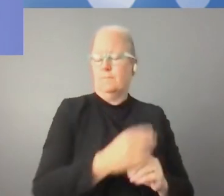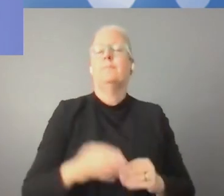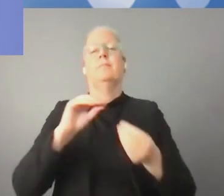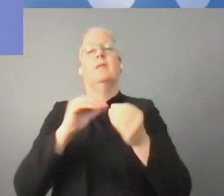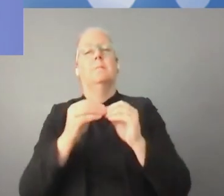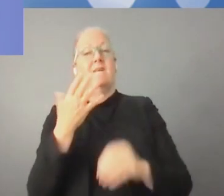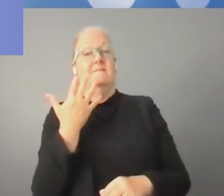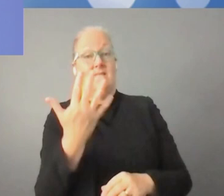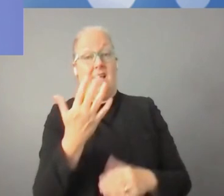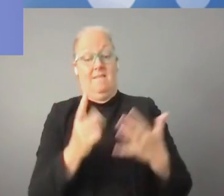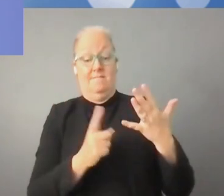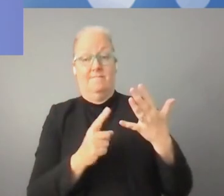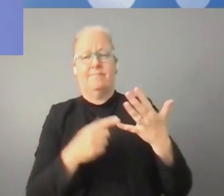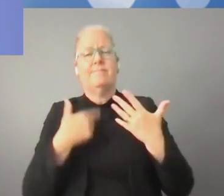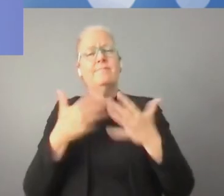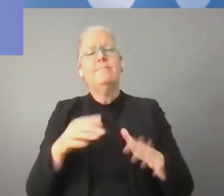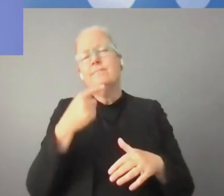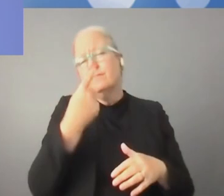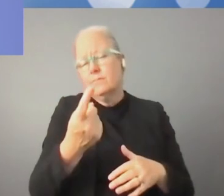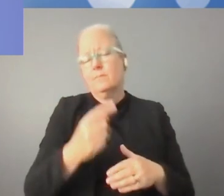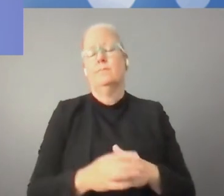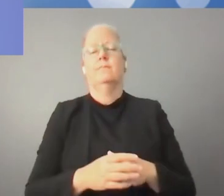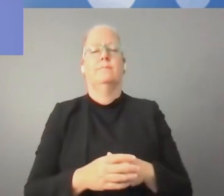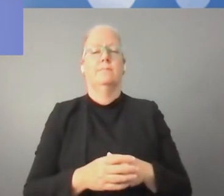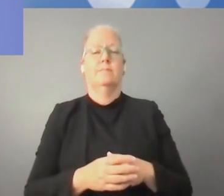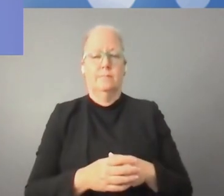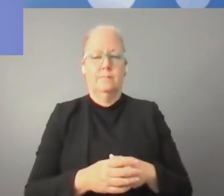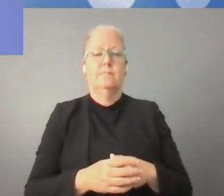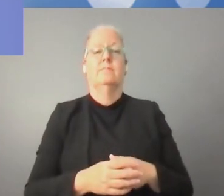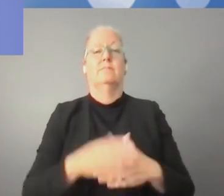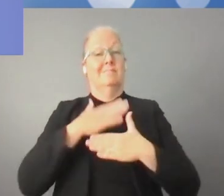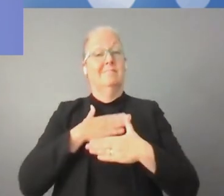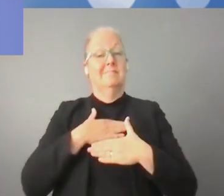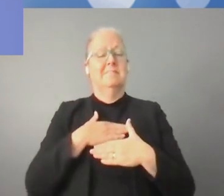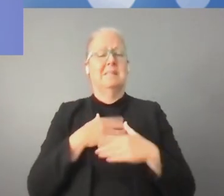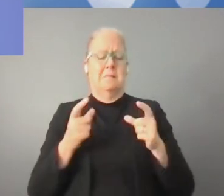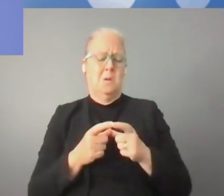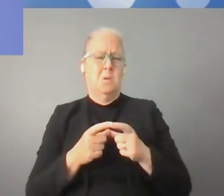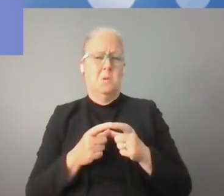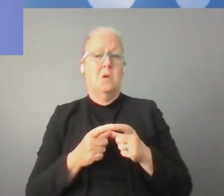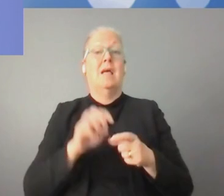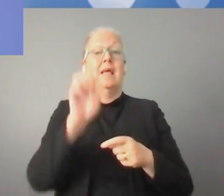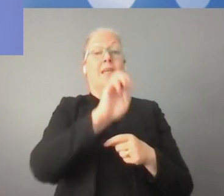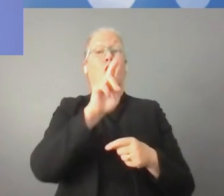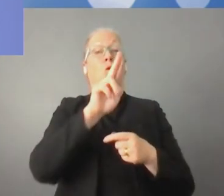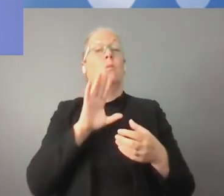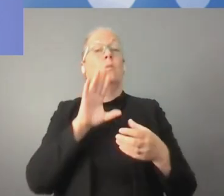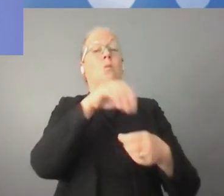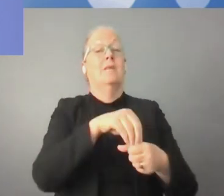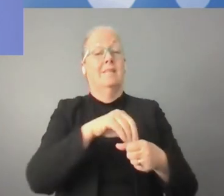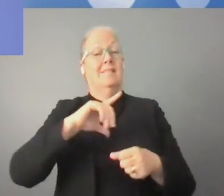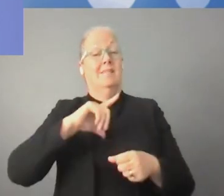أربع مدن في بلدنا ستكون مغطة بتقنية